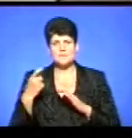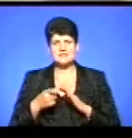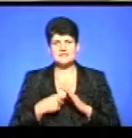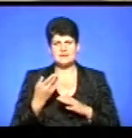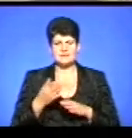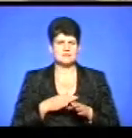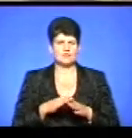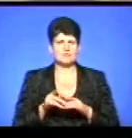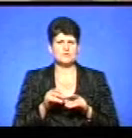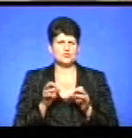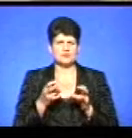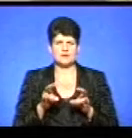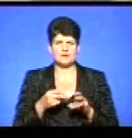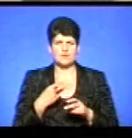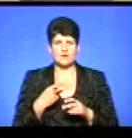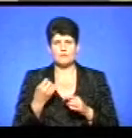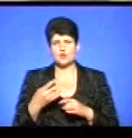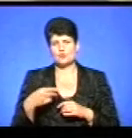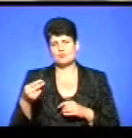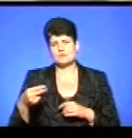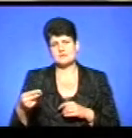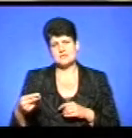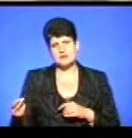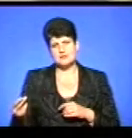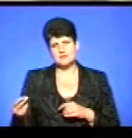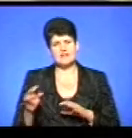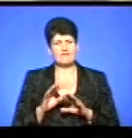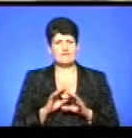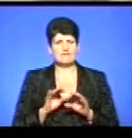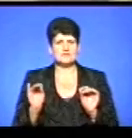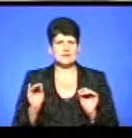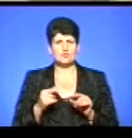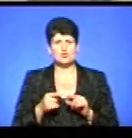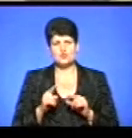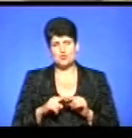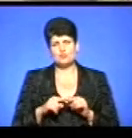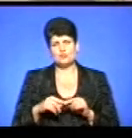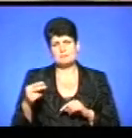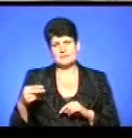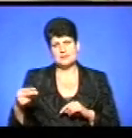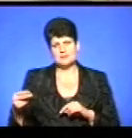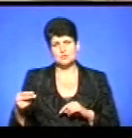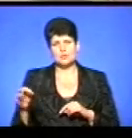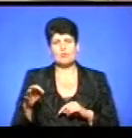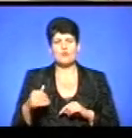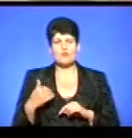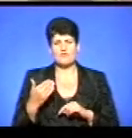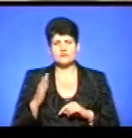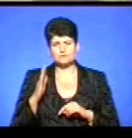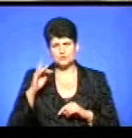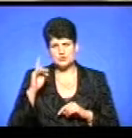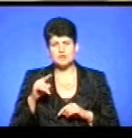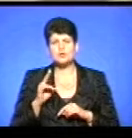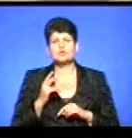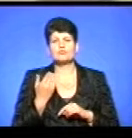повністю. Вам нічого не треба говорити, вам треба просто підписатися і все, і по цьому підпису про вас будуть знати,